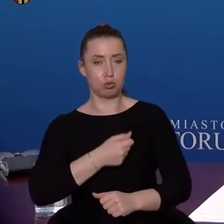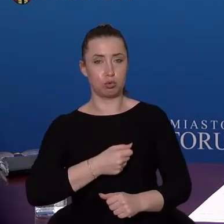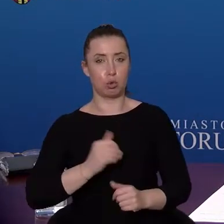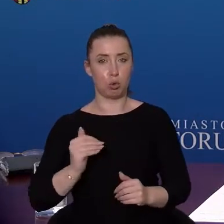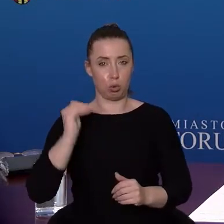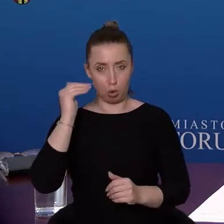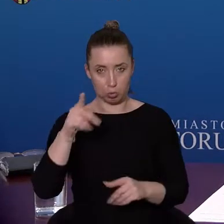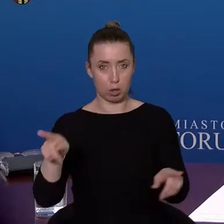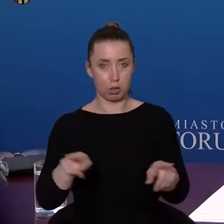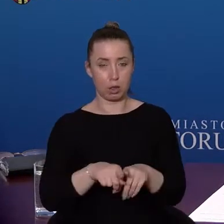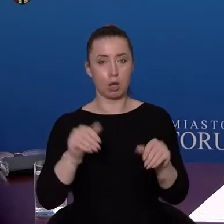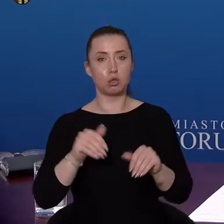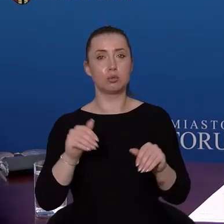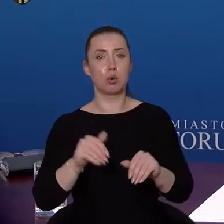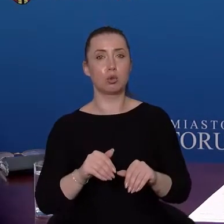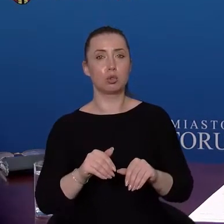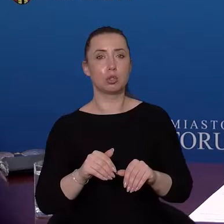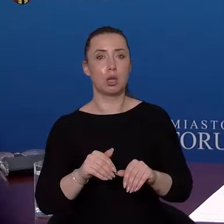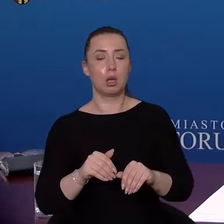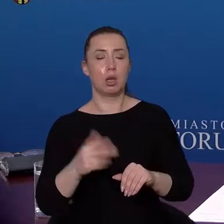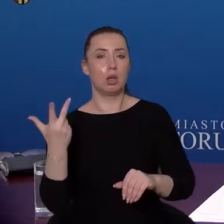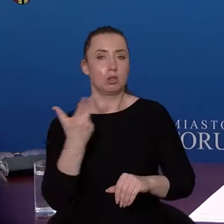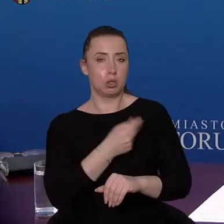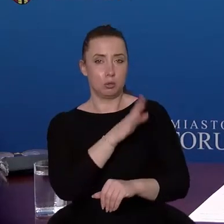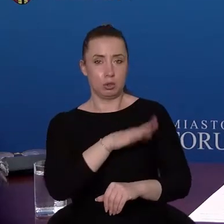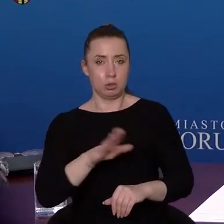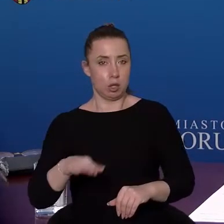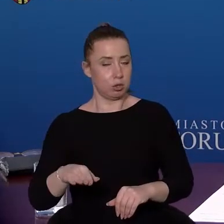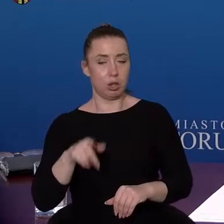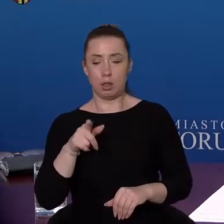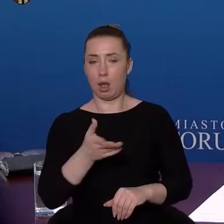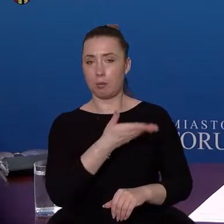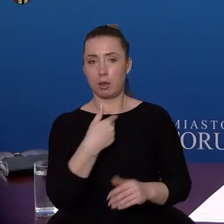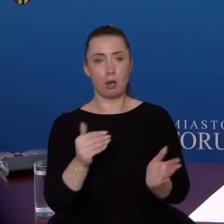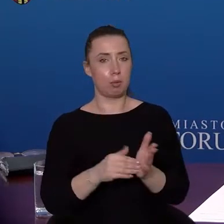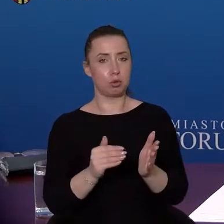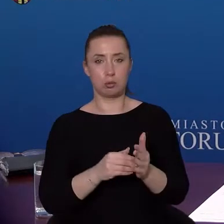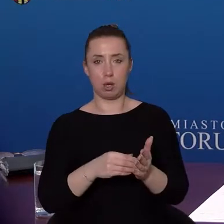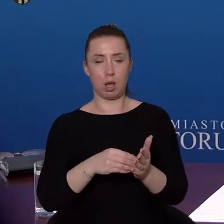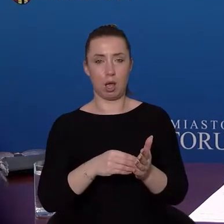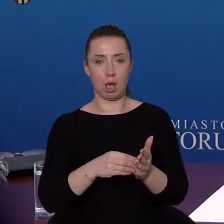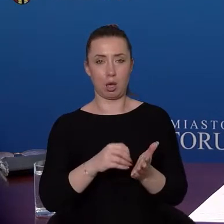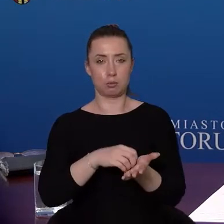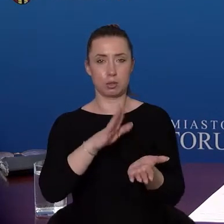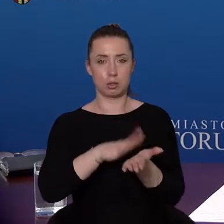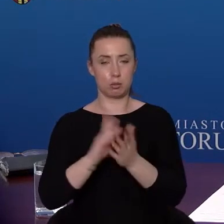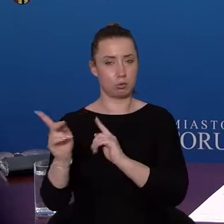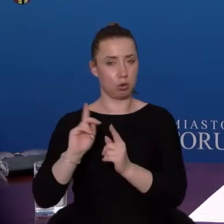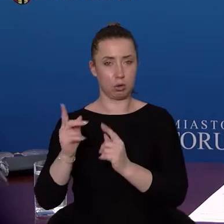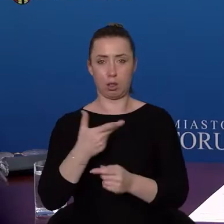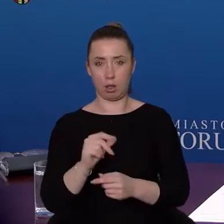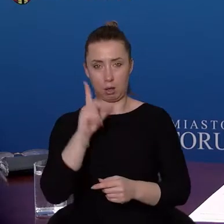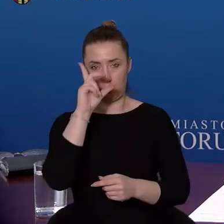takie miejsca, gdzie nie trzeba być zaoptowanym w lokalnej przychodni, ale można po prostu, mówiąc obrazowo,